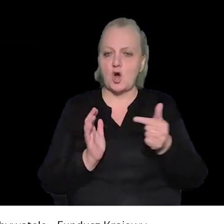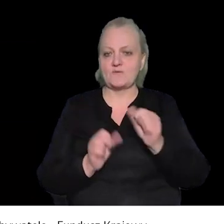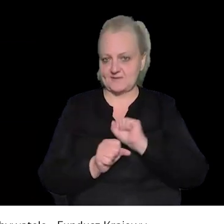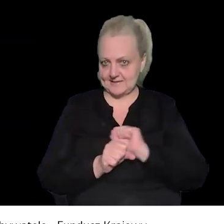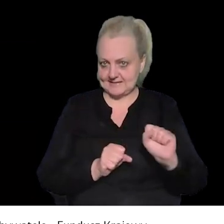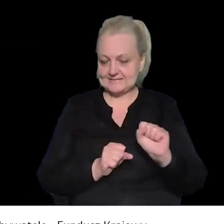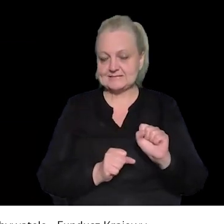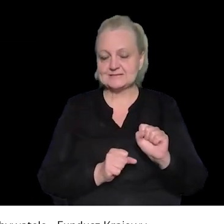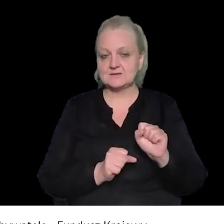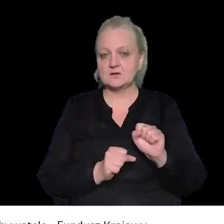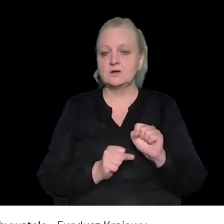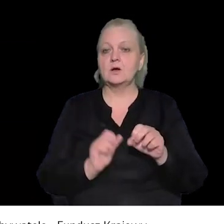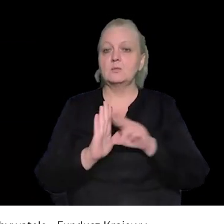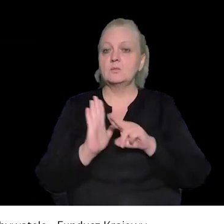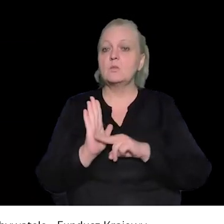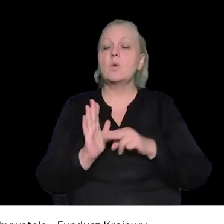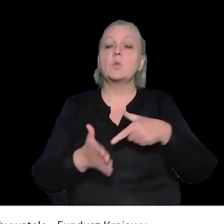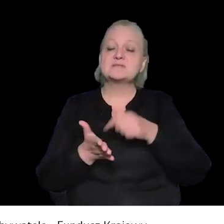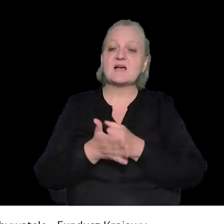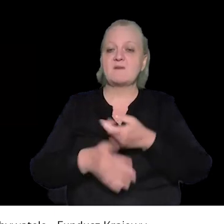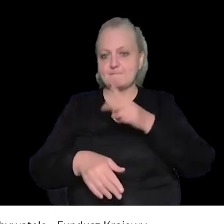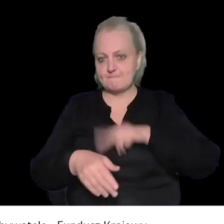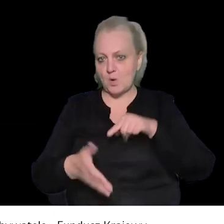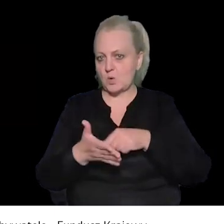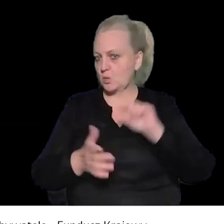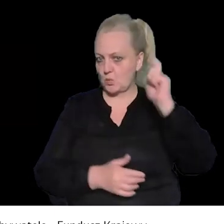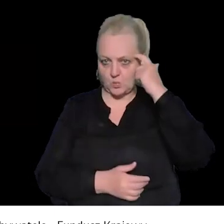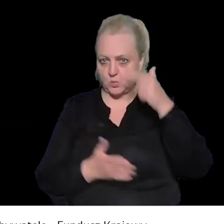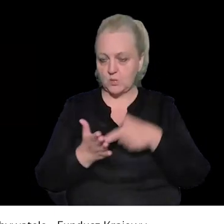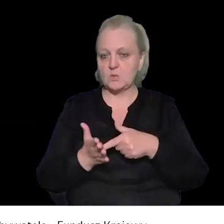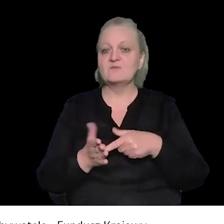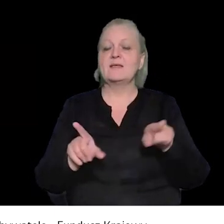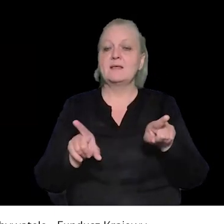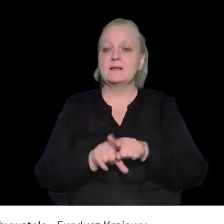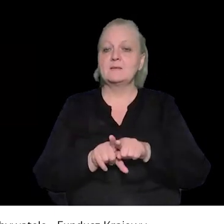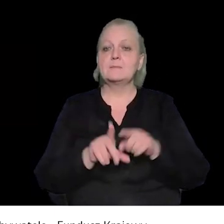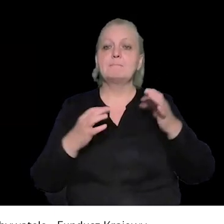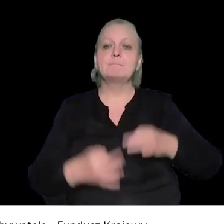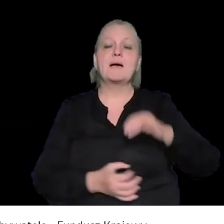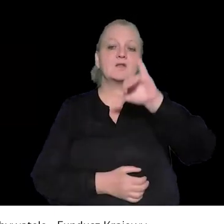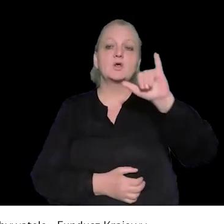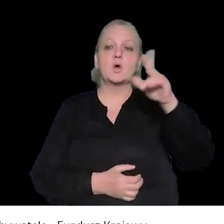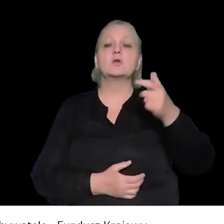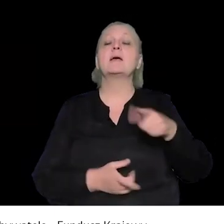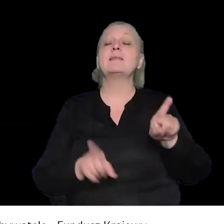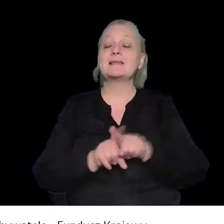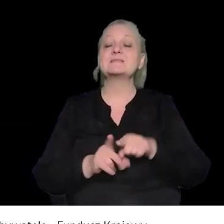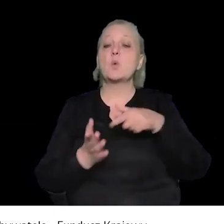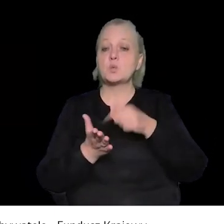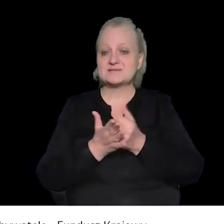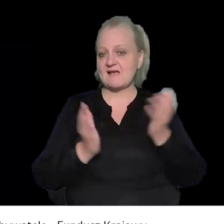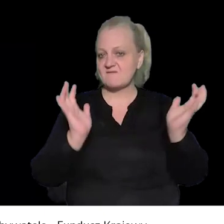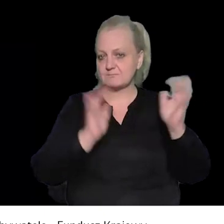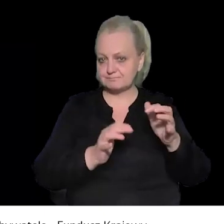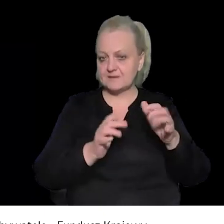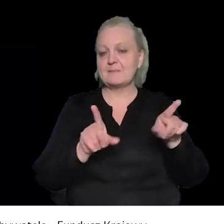dlatego, że oczywiście przepisy, przepisy one oczywiście obowiązują, takim głównym przepisem to jest ustawa o policji